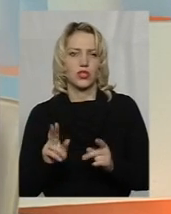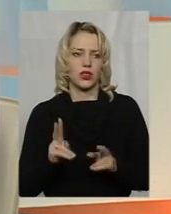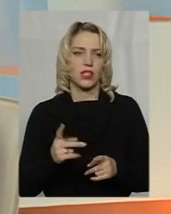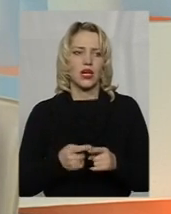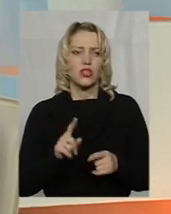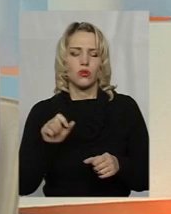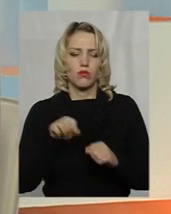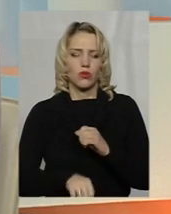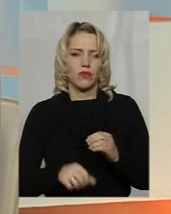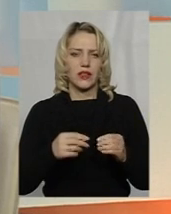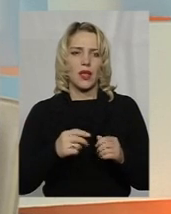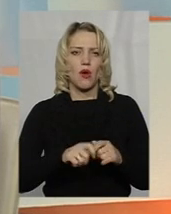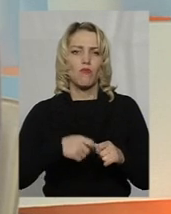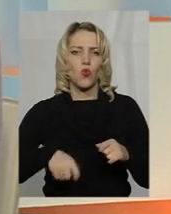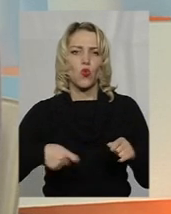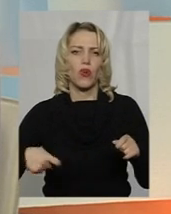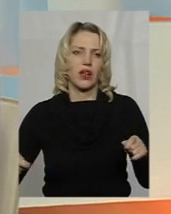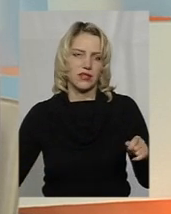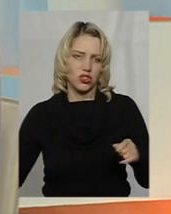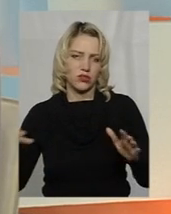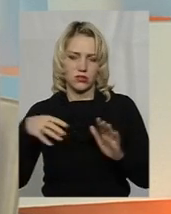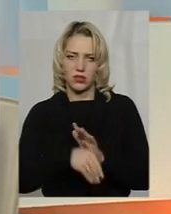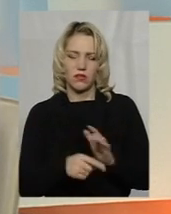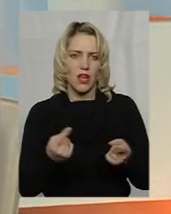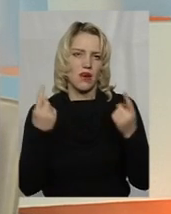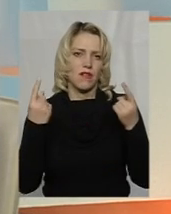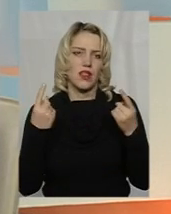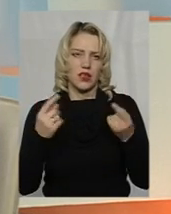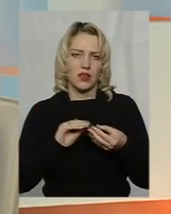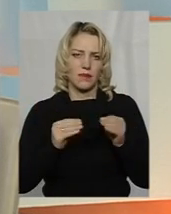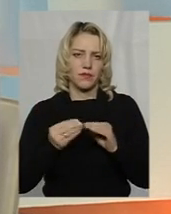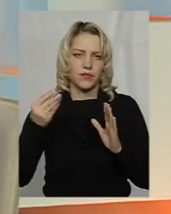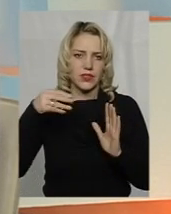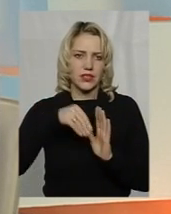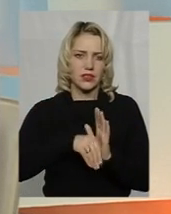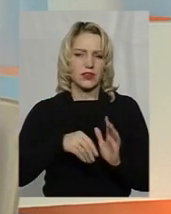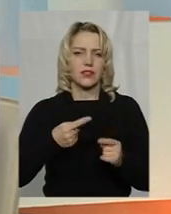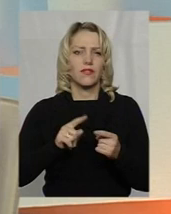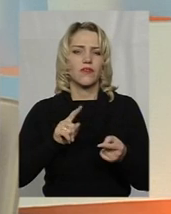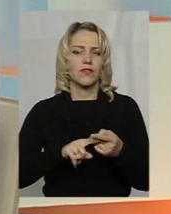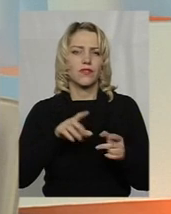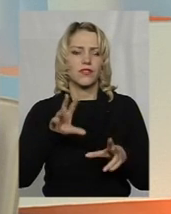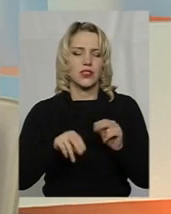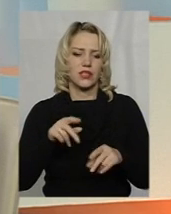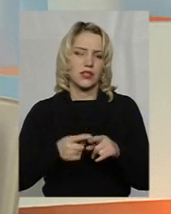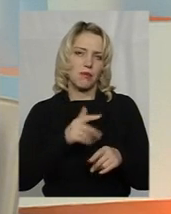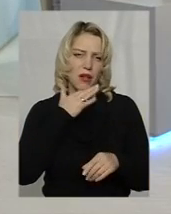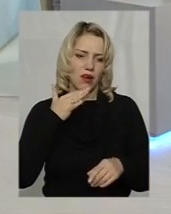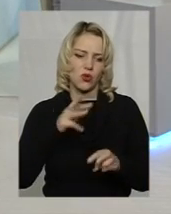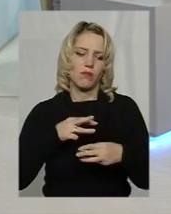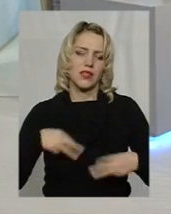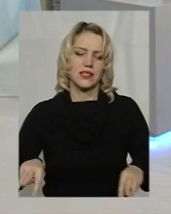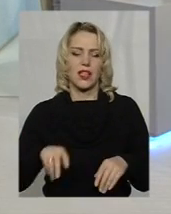бюрократичну складову. Тому що бюрократична складова дуже велика. Багато міністерств, комітетів,